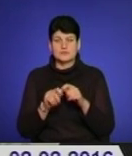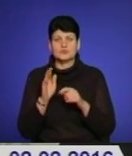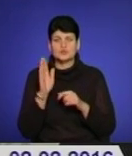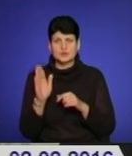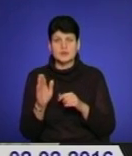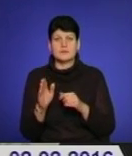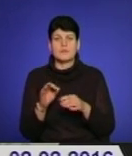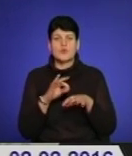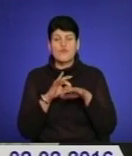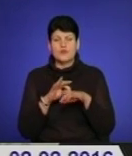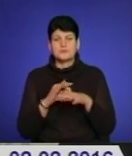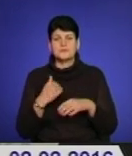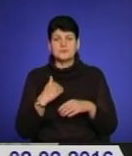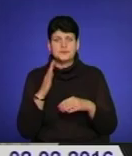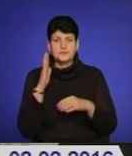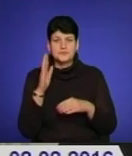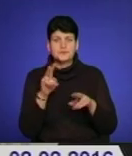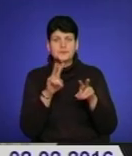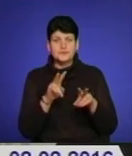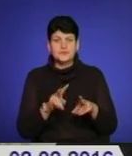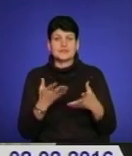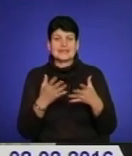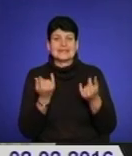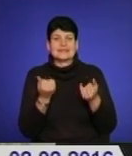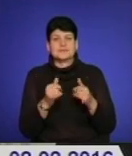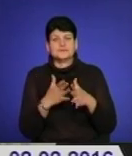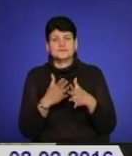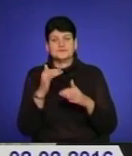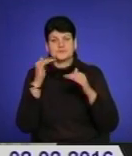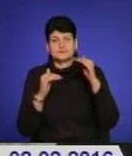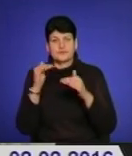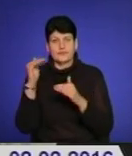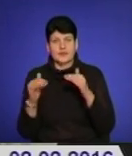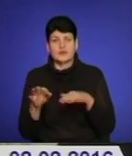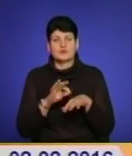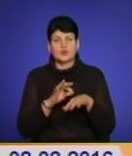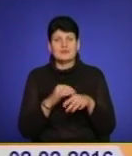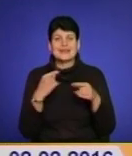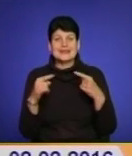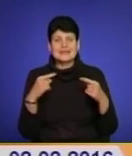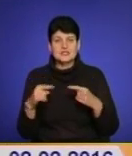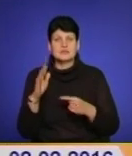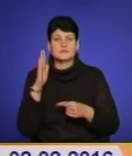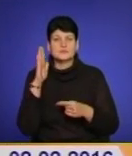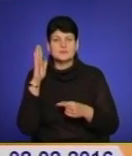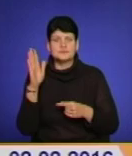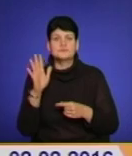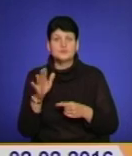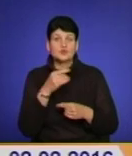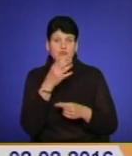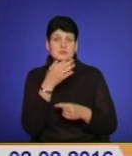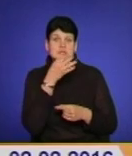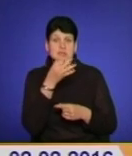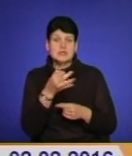проводитися, ми будемо спостерігати за динамікою захворюваності щоденної. І вже інші прогнози будуть вам інформовані